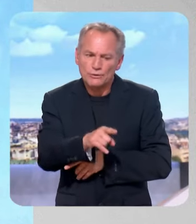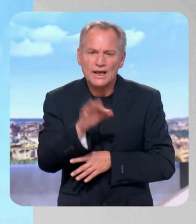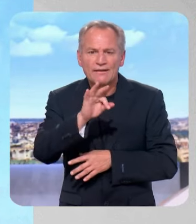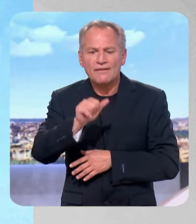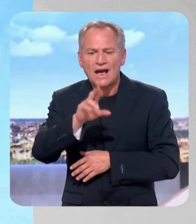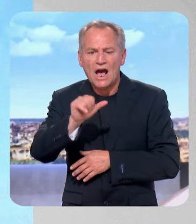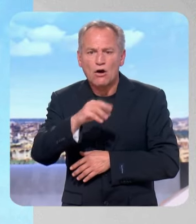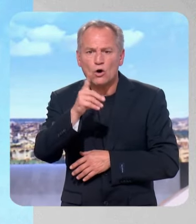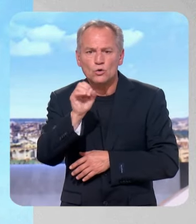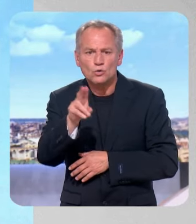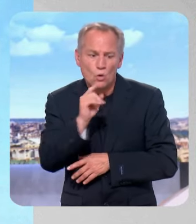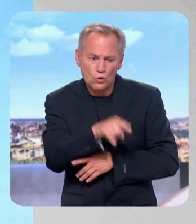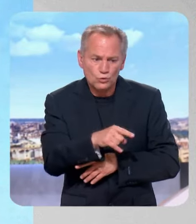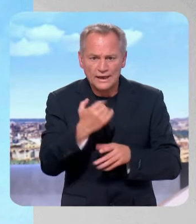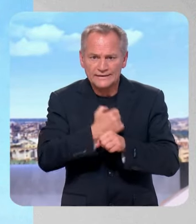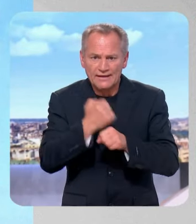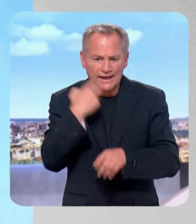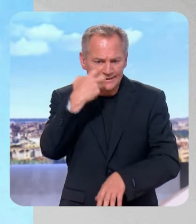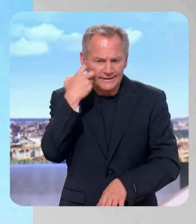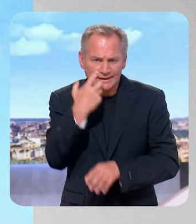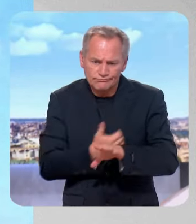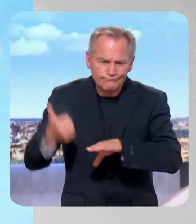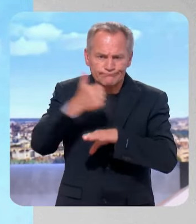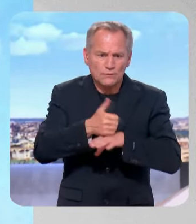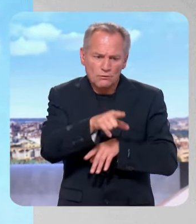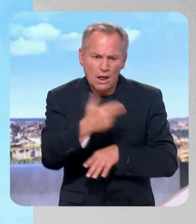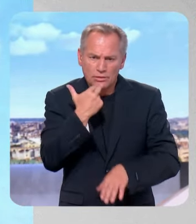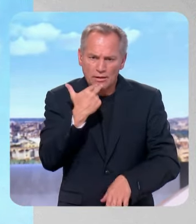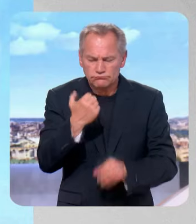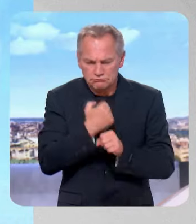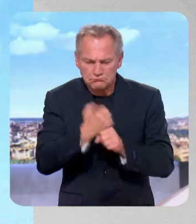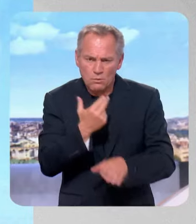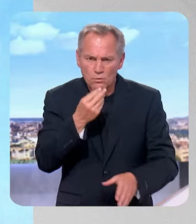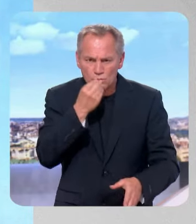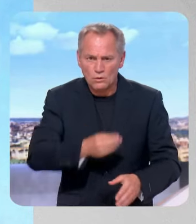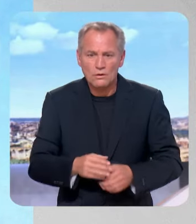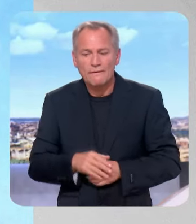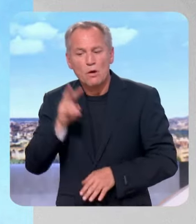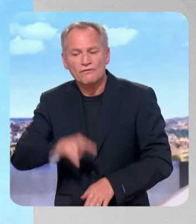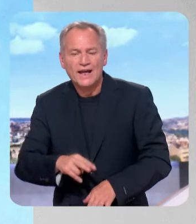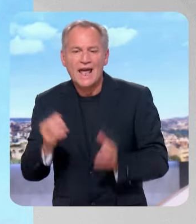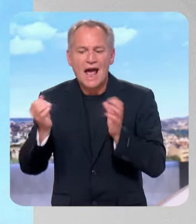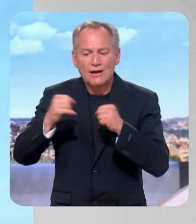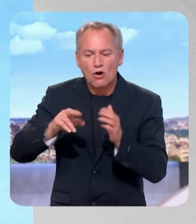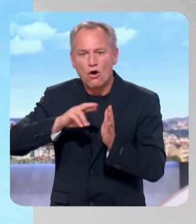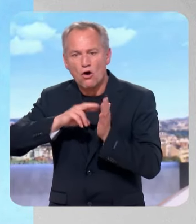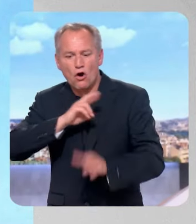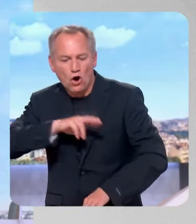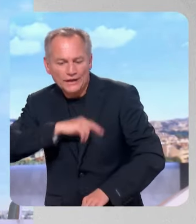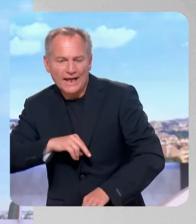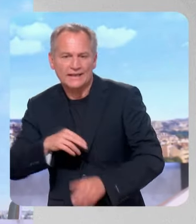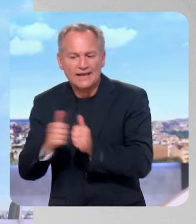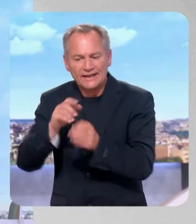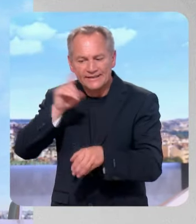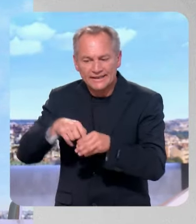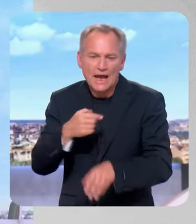la SNCF. Les deux choses sont parfaitement compatibles. Moi, j'ai une difficulté avec cet accord. Je l'ai dit. Je verrai Jean-Pierre Farandou pour qu'on s'explique sur ce